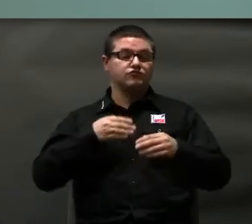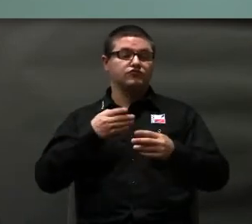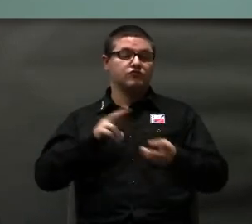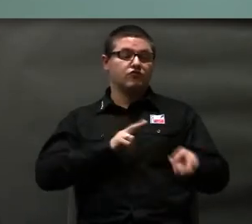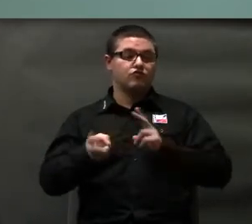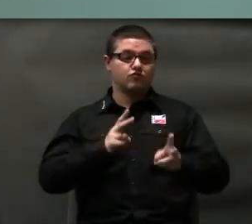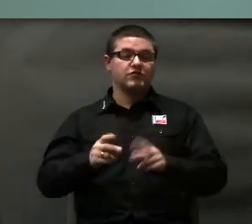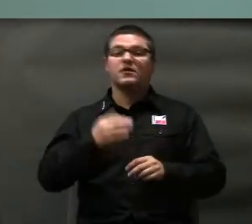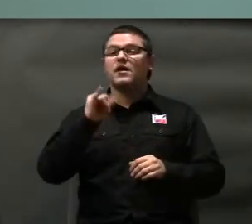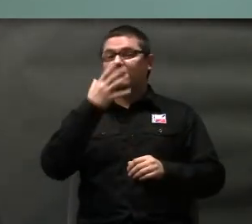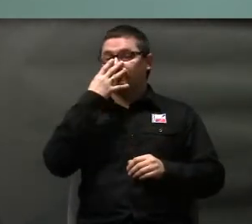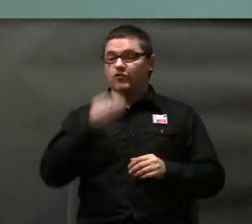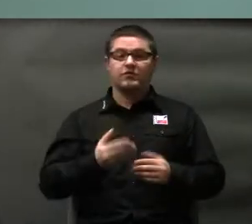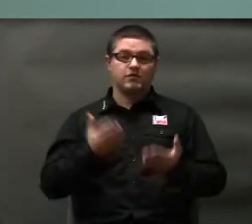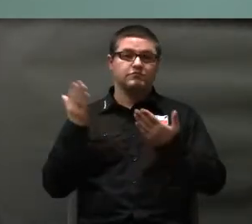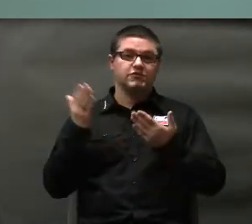Tak to wygląda.